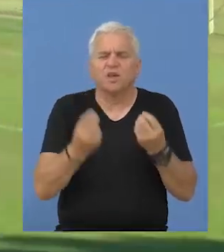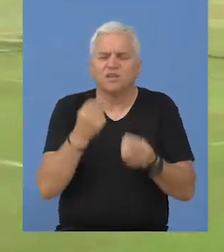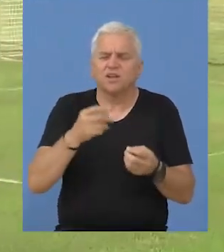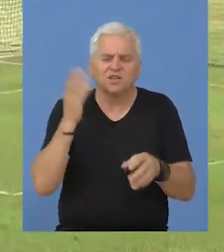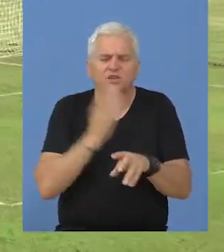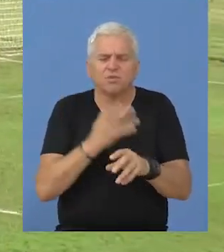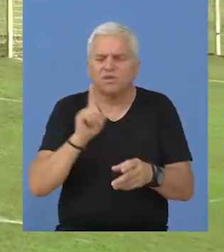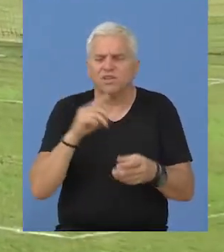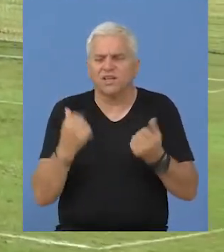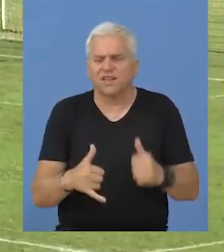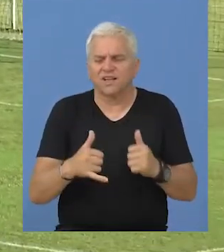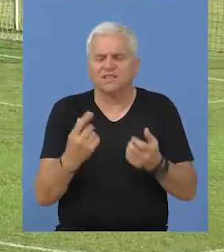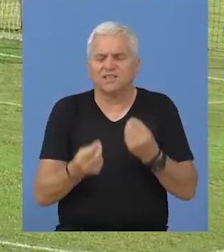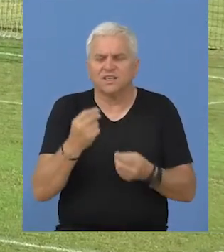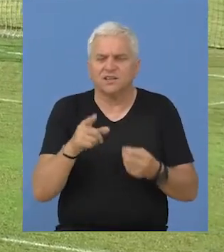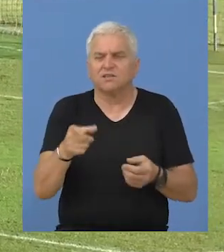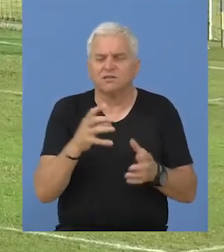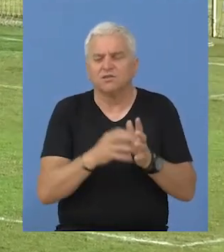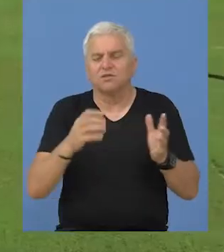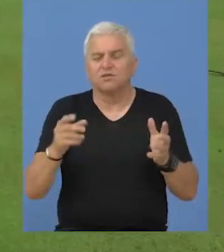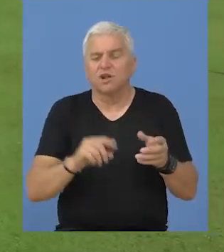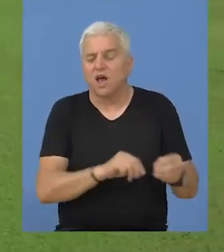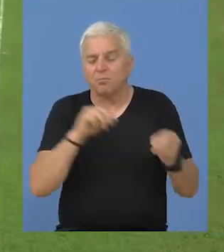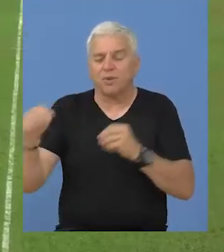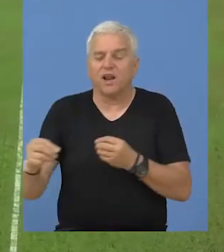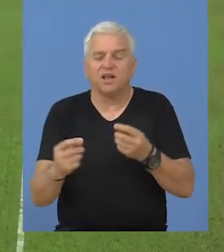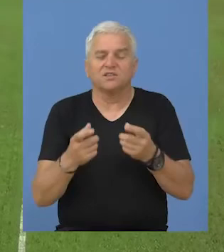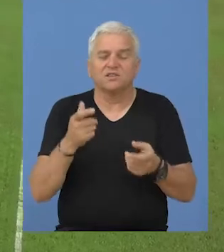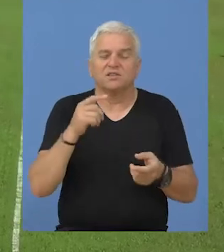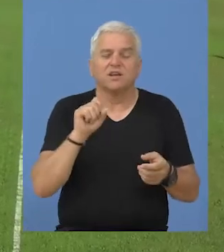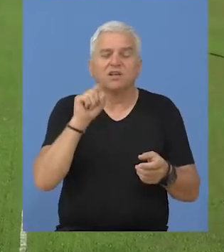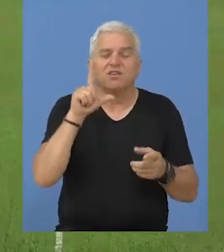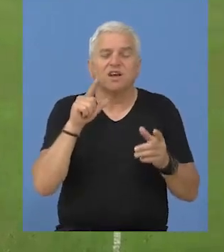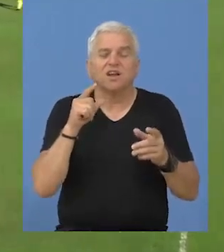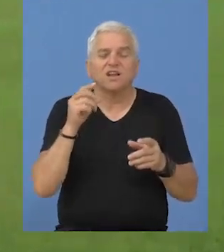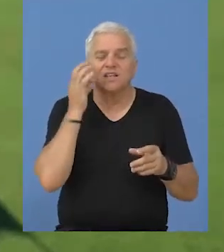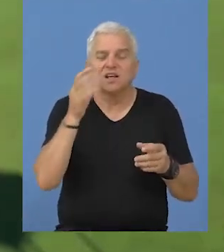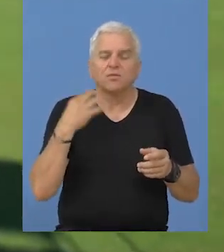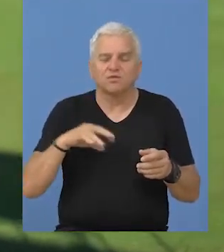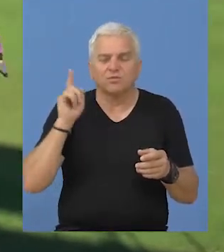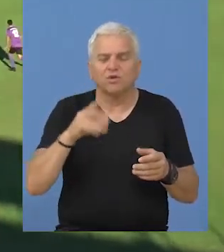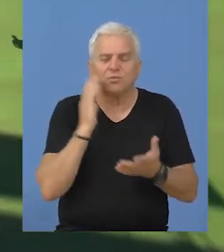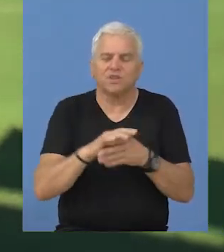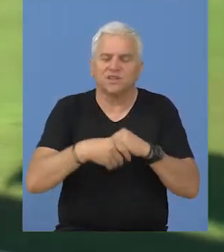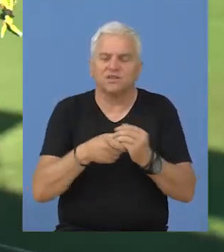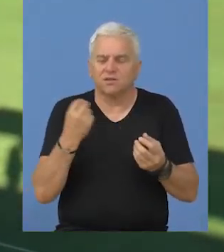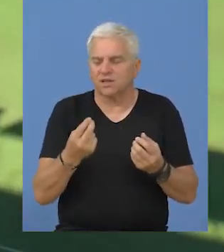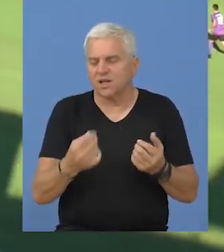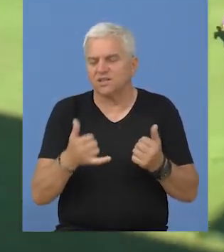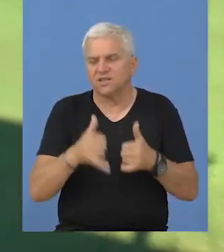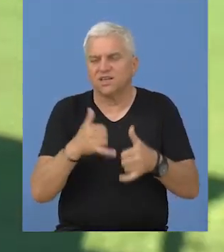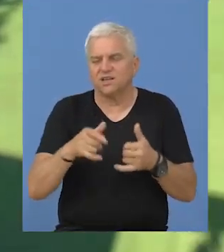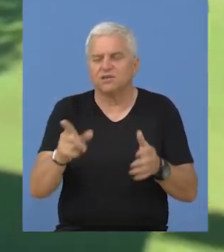četiri, peti grača i povređeno nije danas igralo. traje prelazni rok, povi 12 dana, moram biti zadovoljan izuzetno